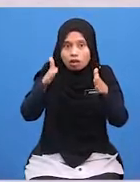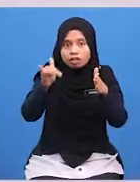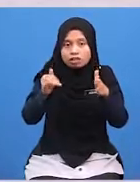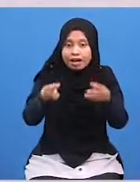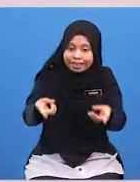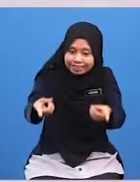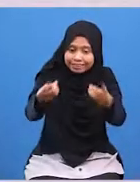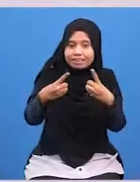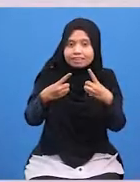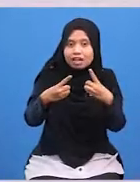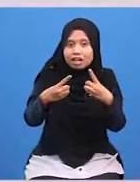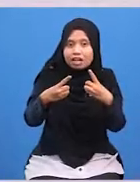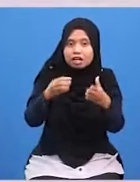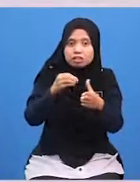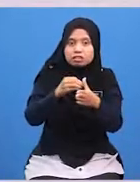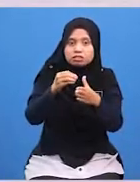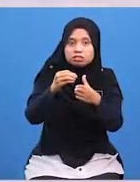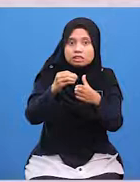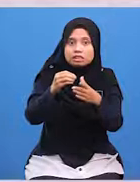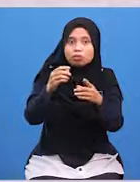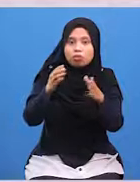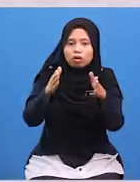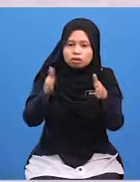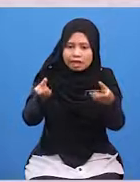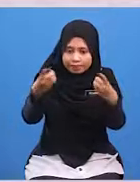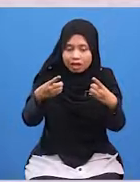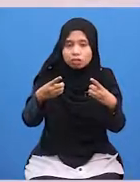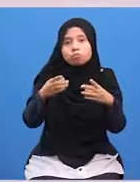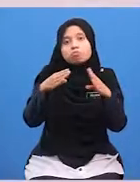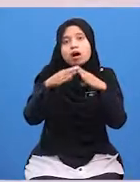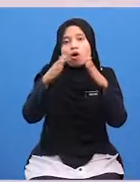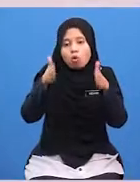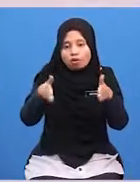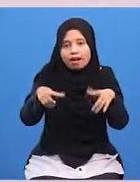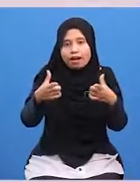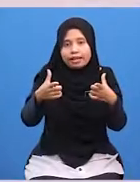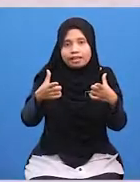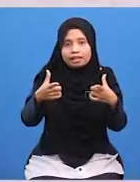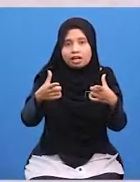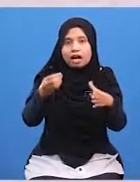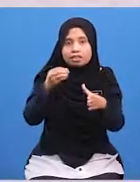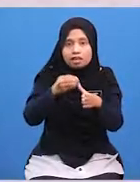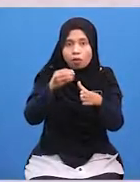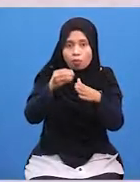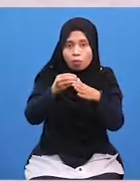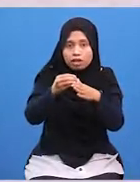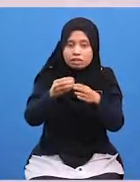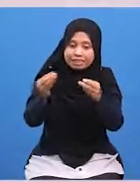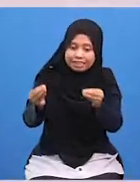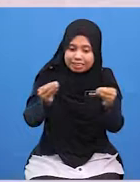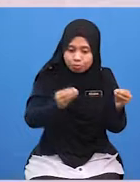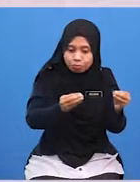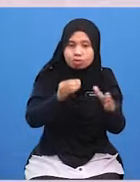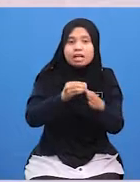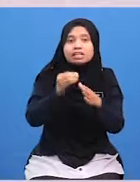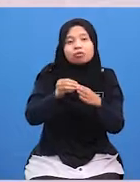berkunjung Atau menziarahi orang lain Sama ada Dijemput atau